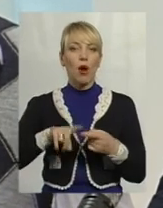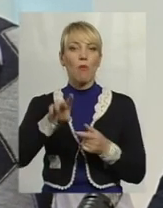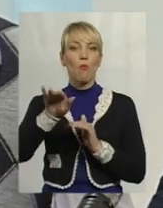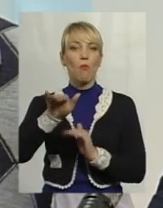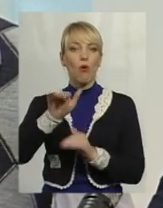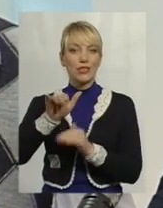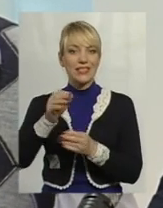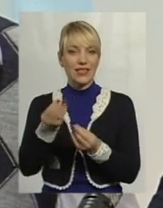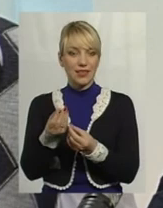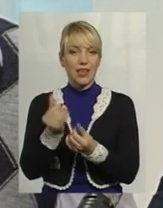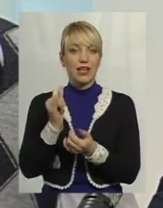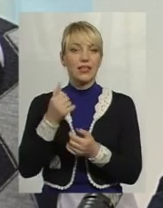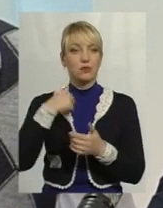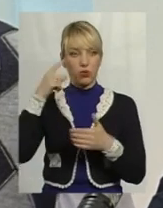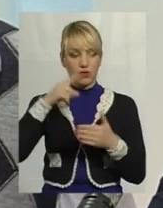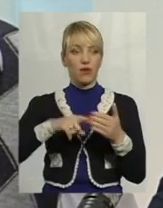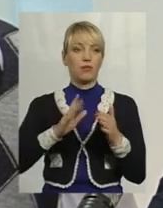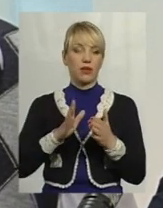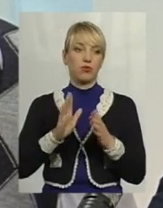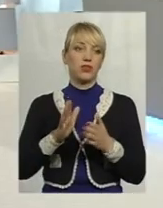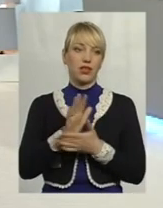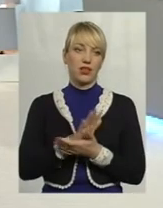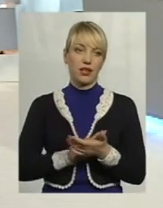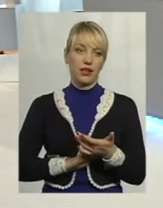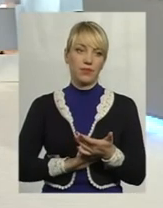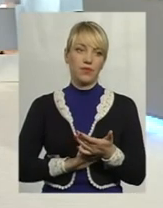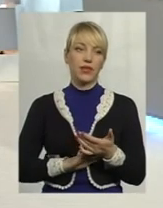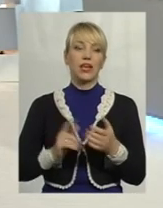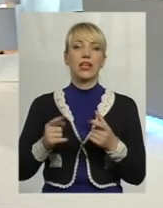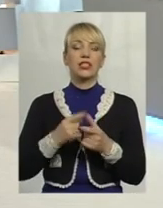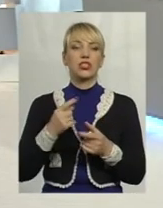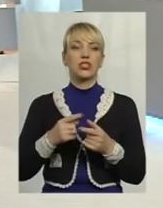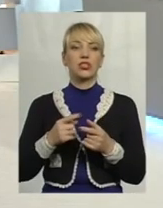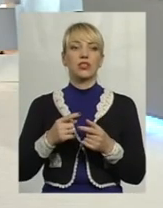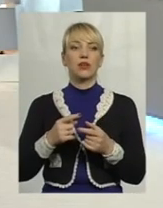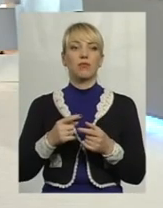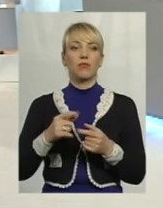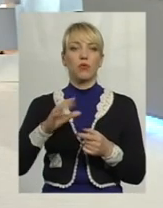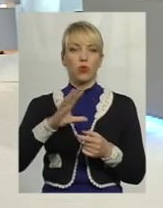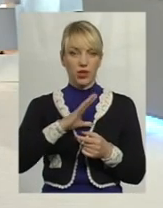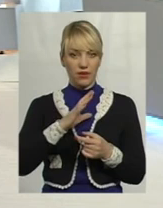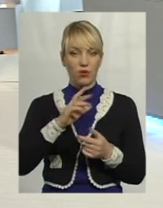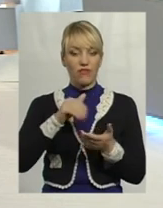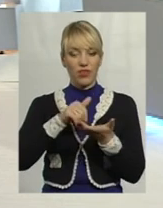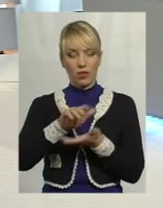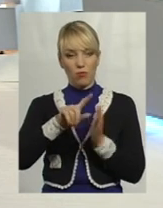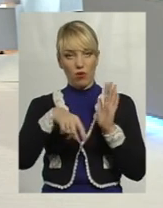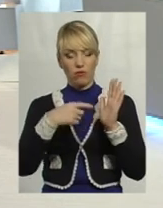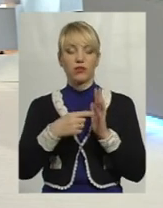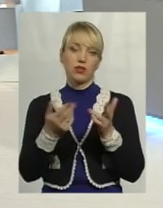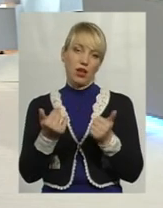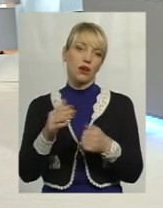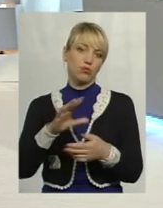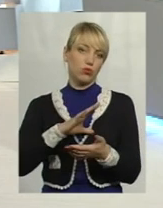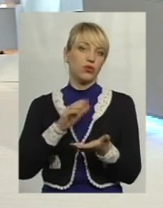І сподіваюся, так буде і надалі. Чи були вже відмови у фінансуванні проєктів? Звичайно, були відмови. Їх не може не бути.